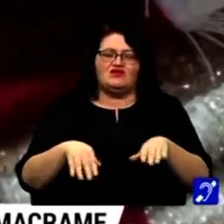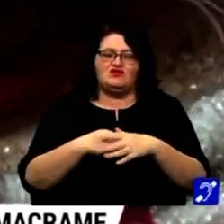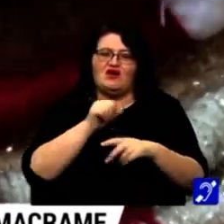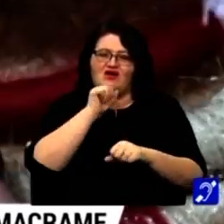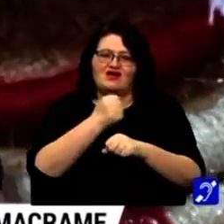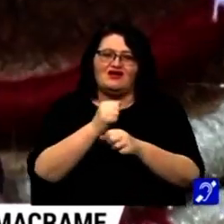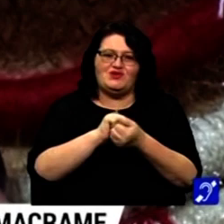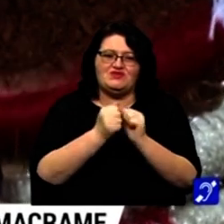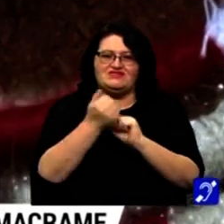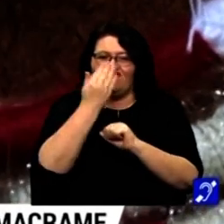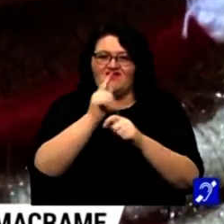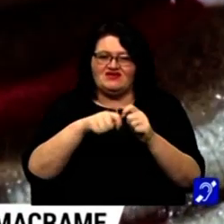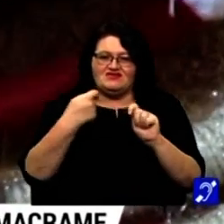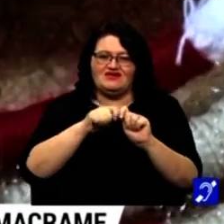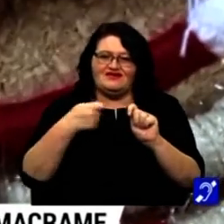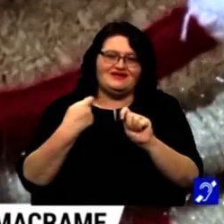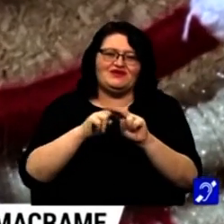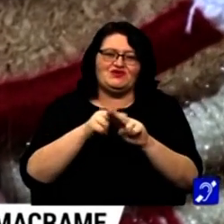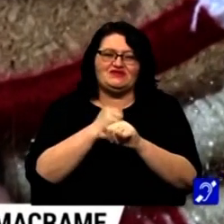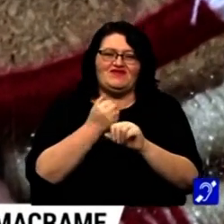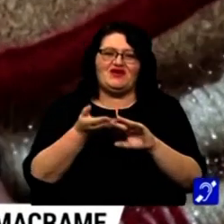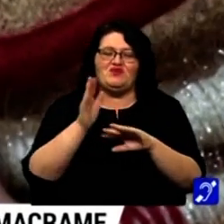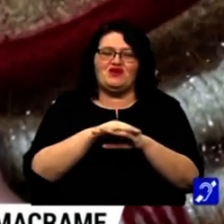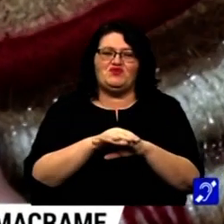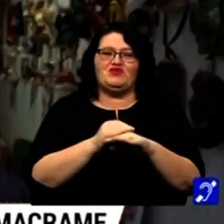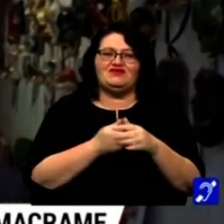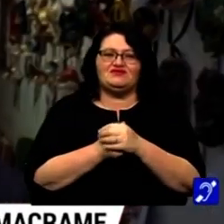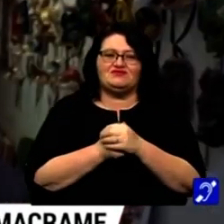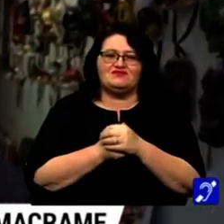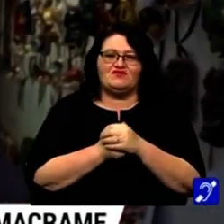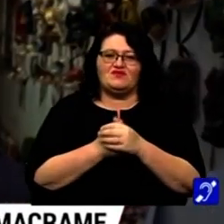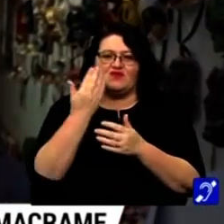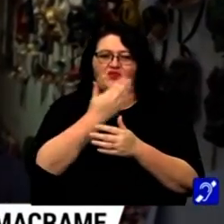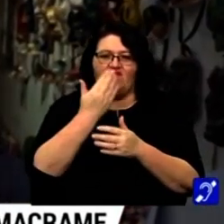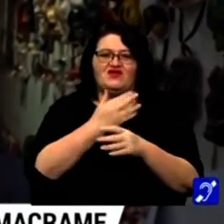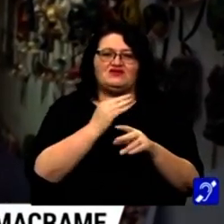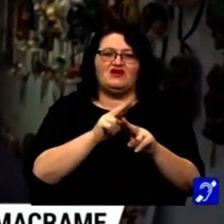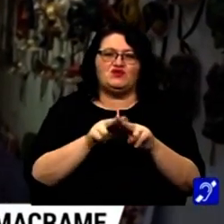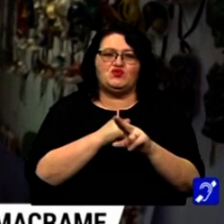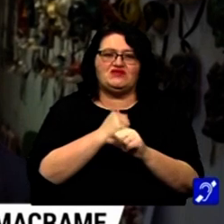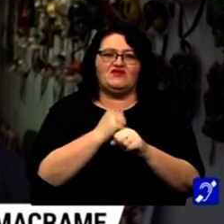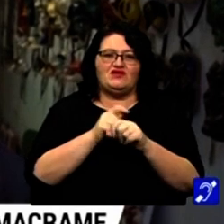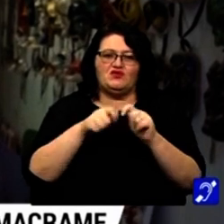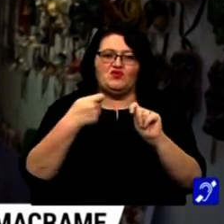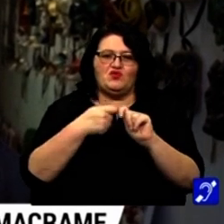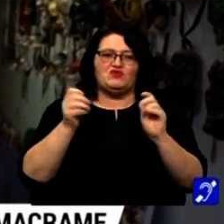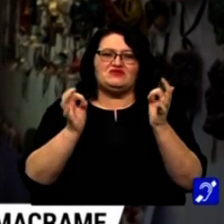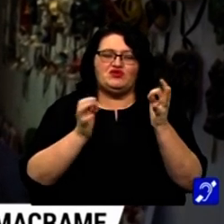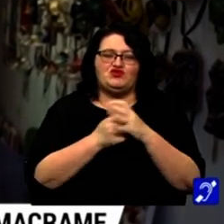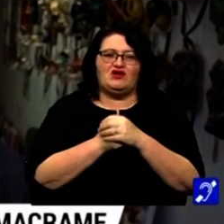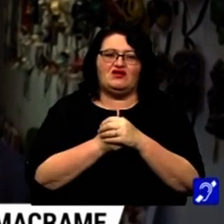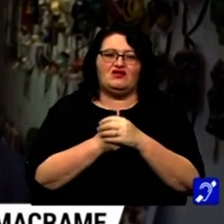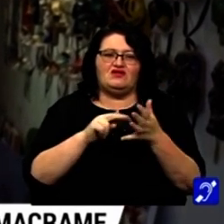străduit să învețe nodurile și tehnicile cele mai folosite în macrame. Am învățat să realizăm noduri într-un mod special,